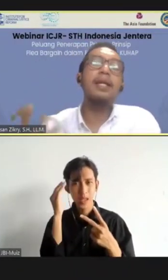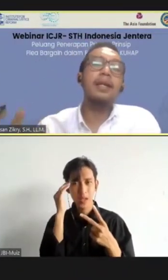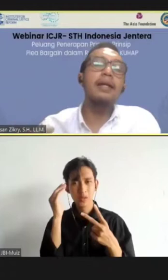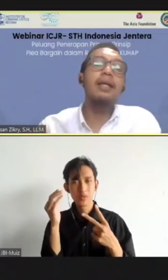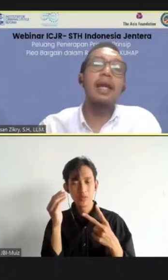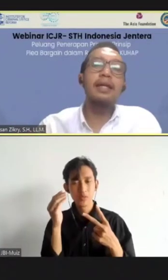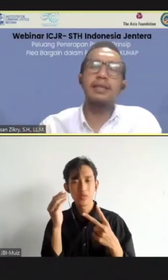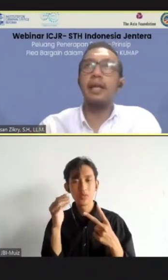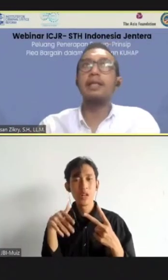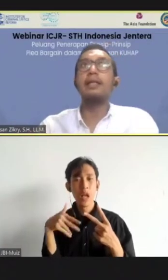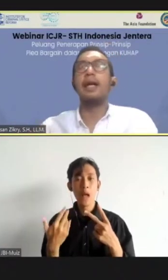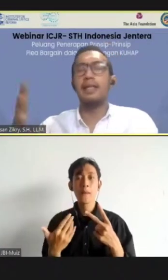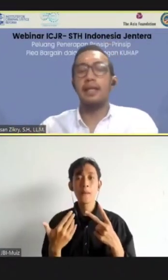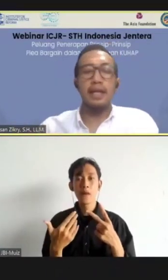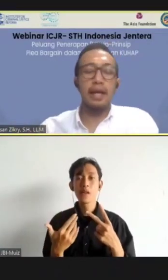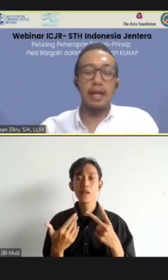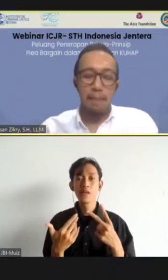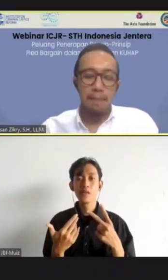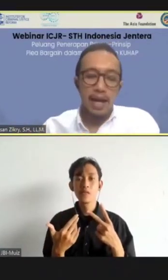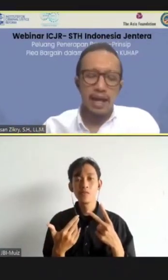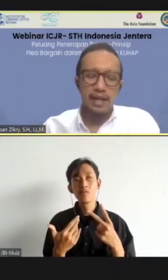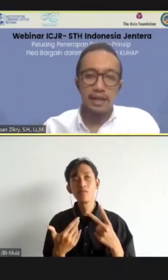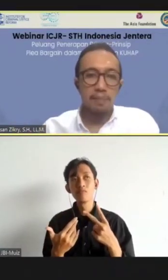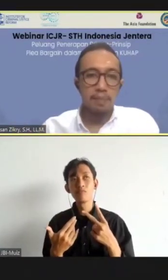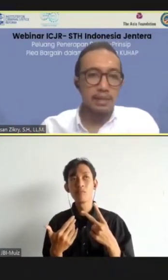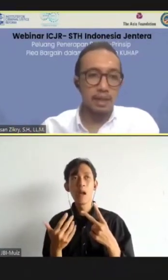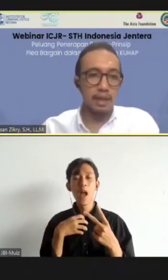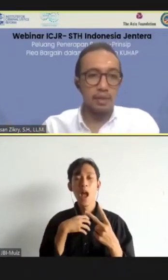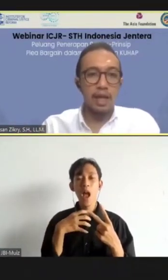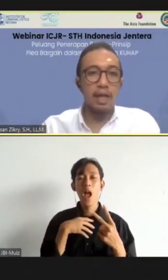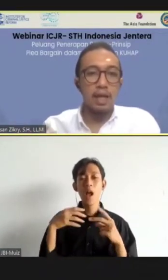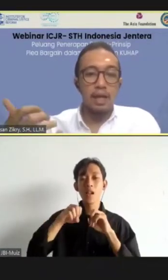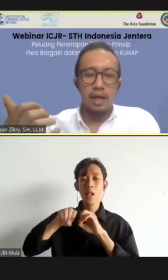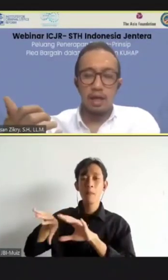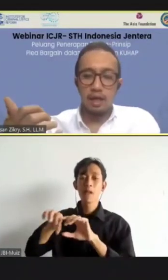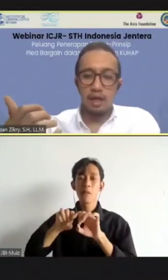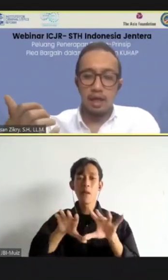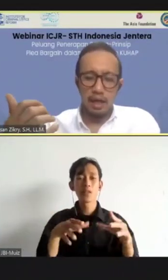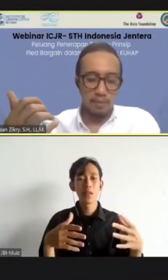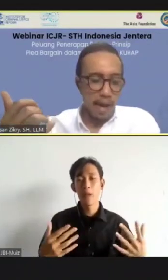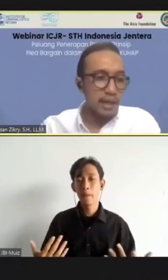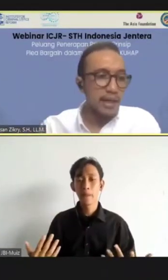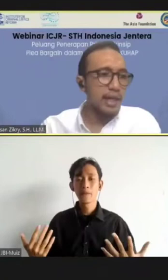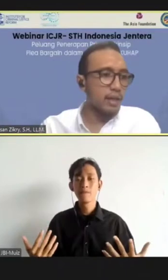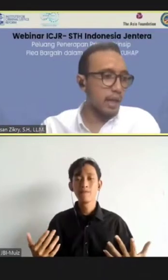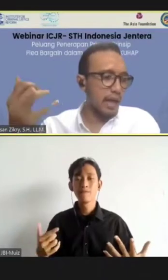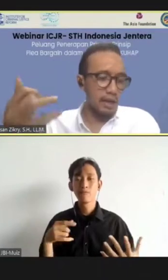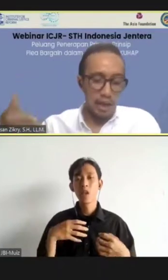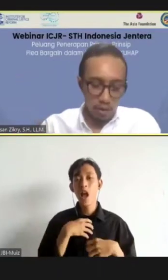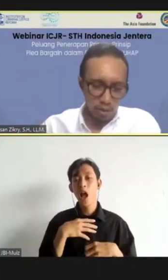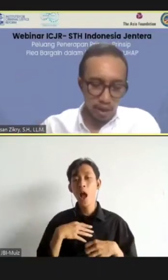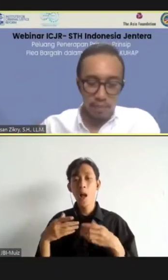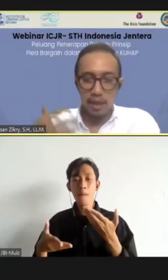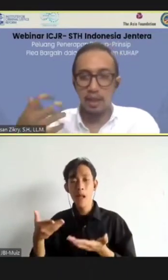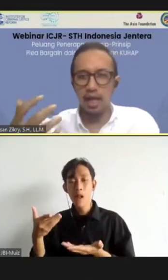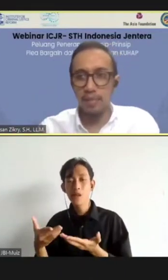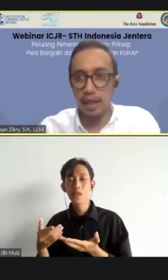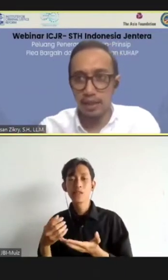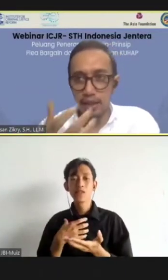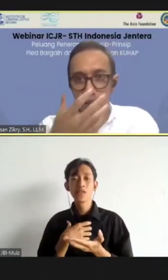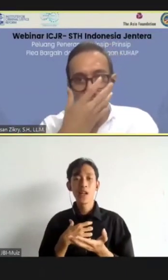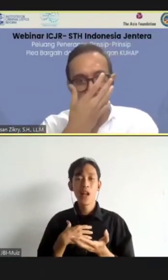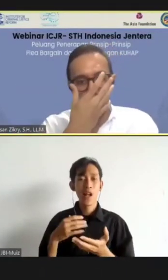apa trial rights yang dia singkirkan, apa hak-hak yang dilepaskan, yaitu ya hak banding, hak dia untuk tidak